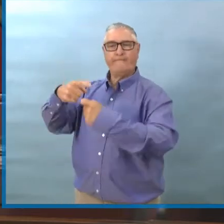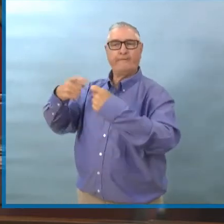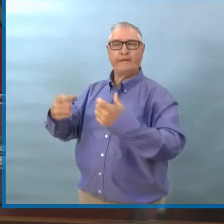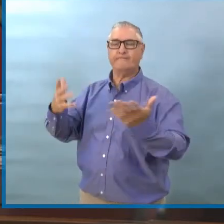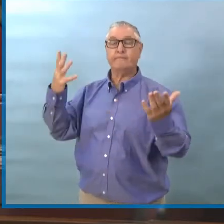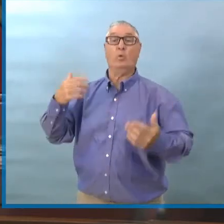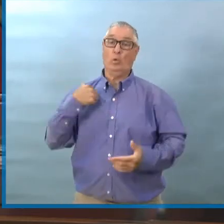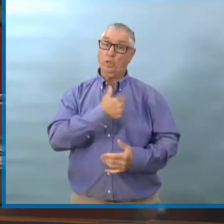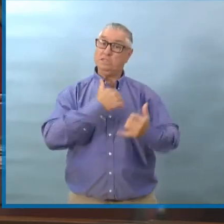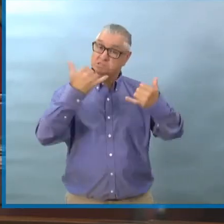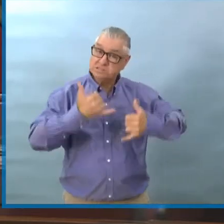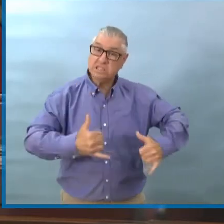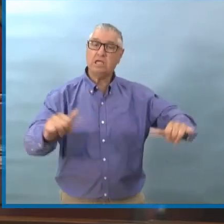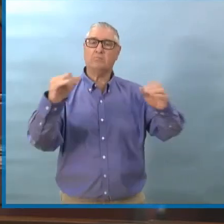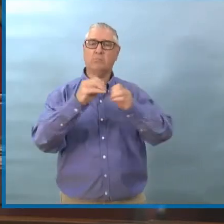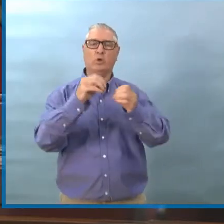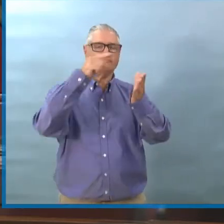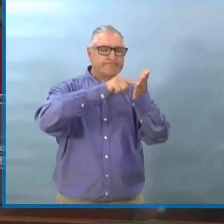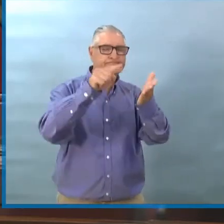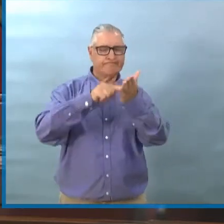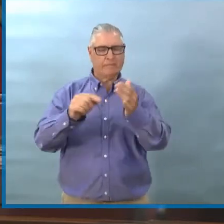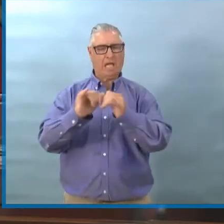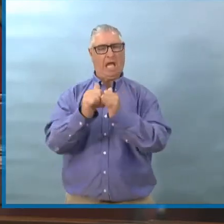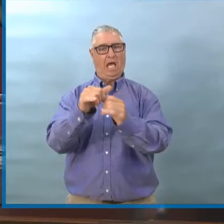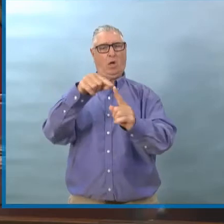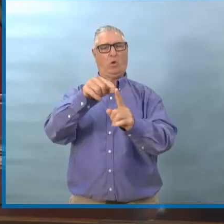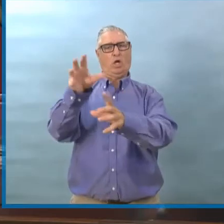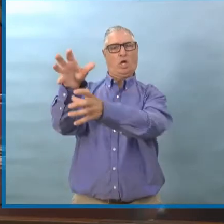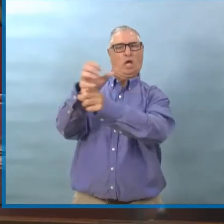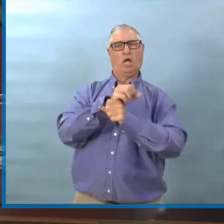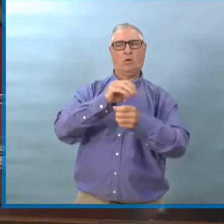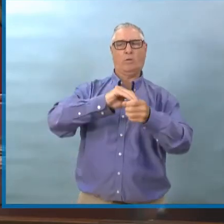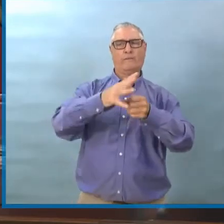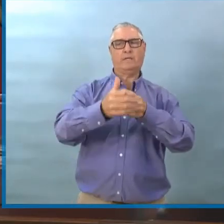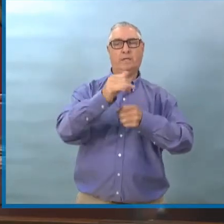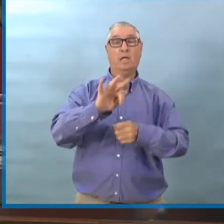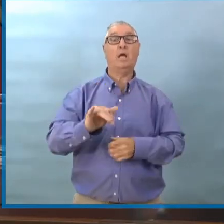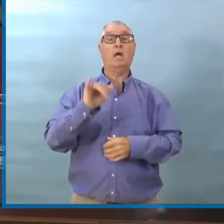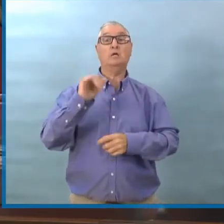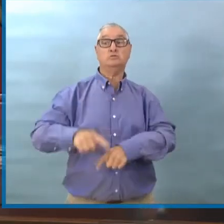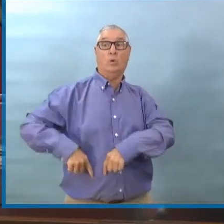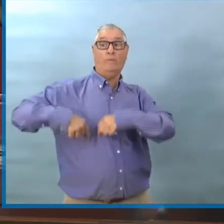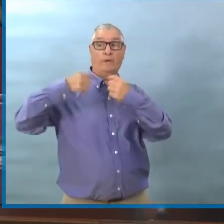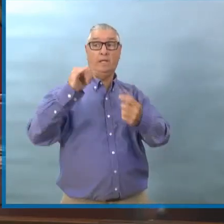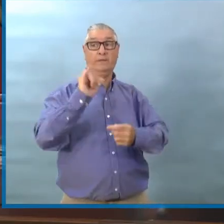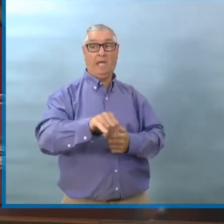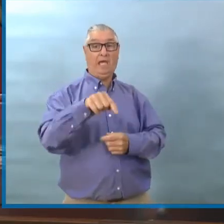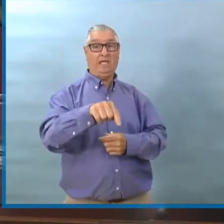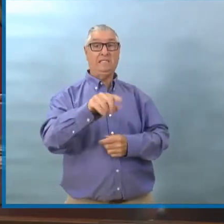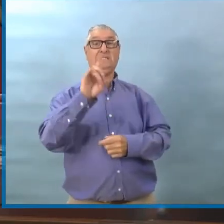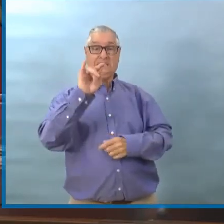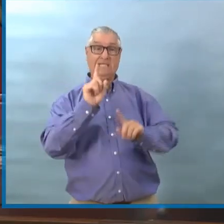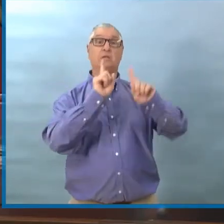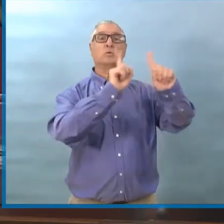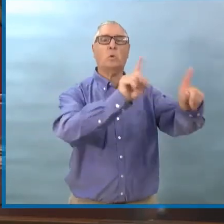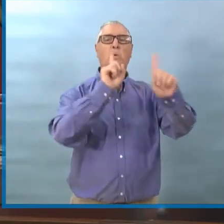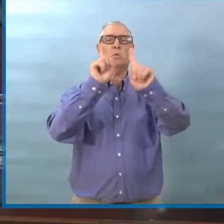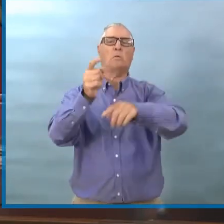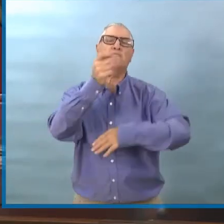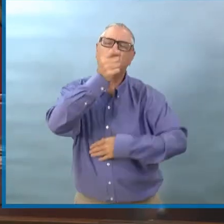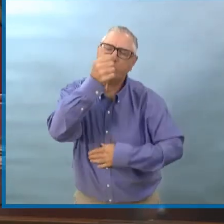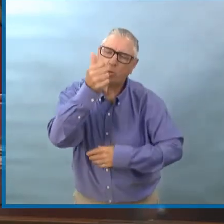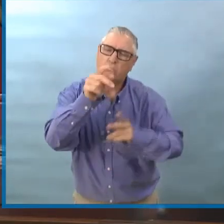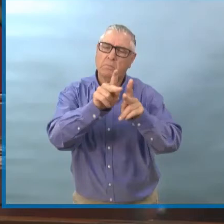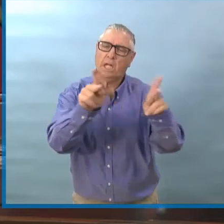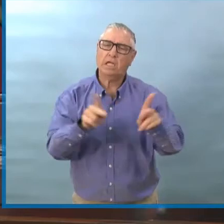Donc même si on n'a pas de contacts communautaires identifiés à l'heure actuelle, ça l'est